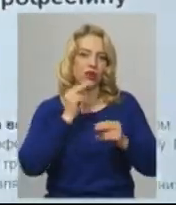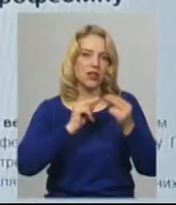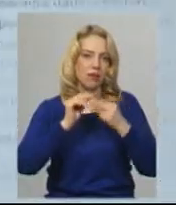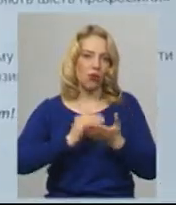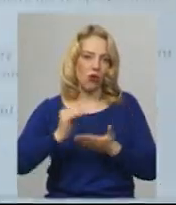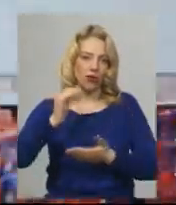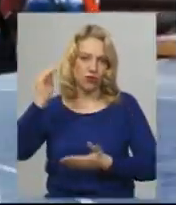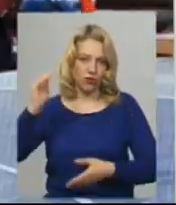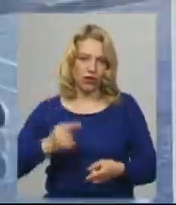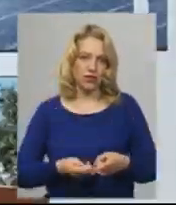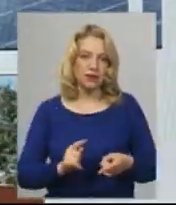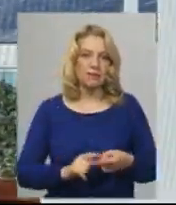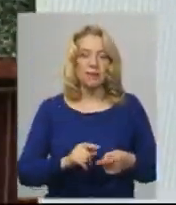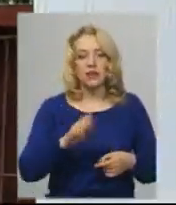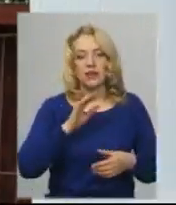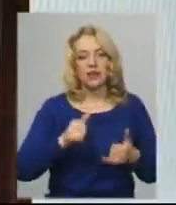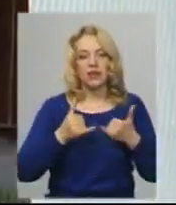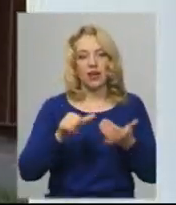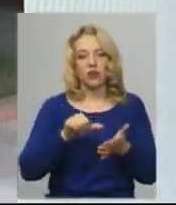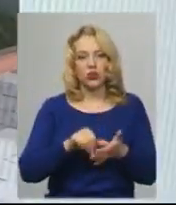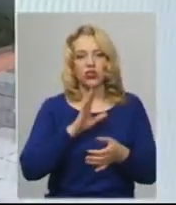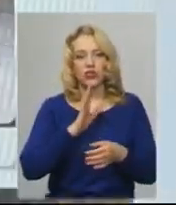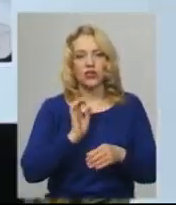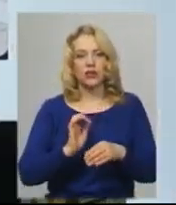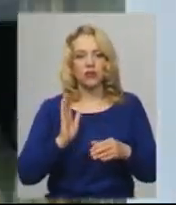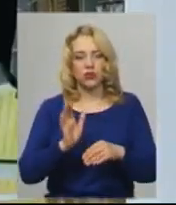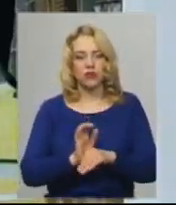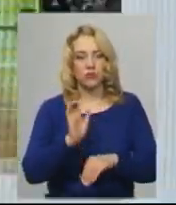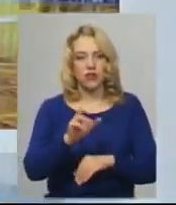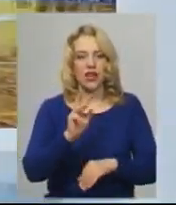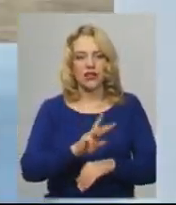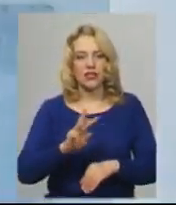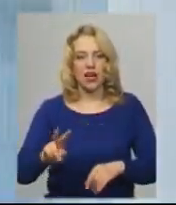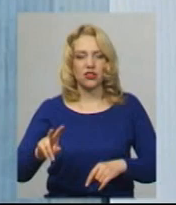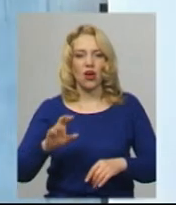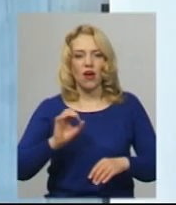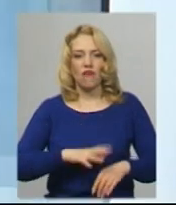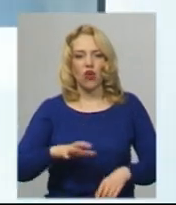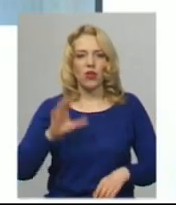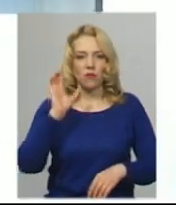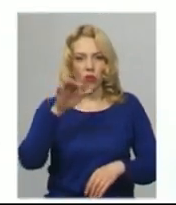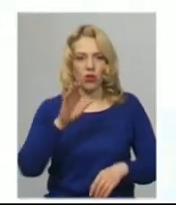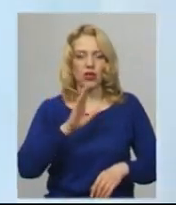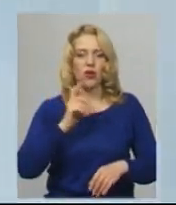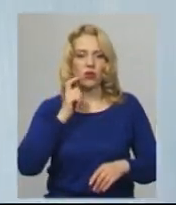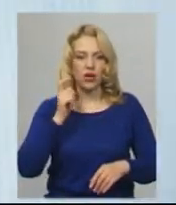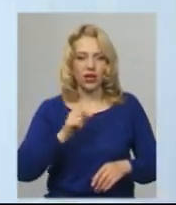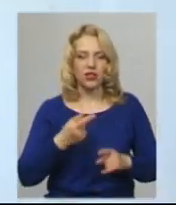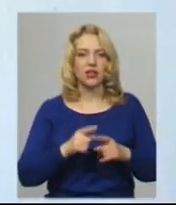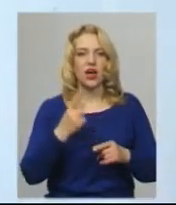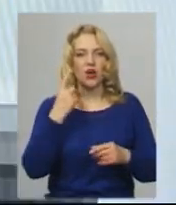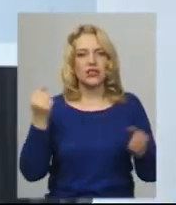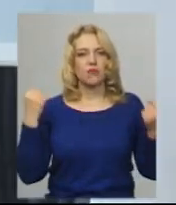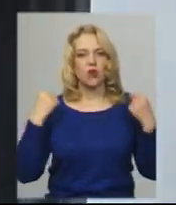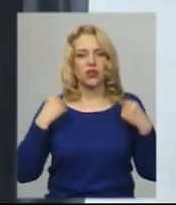участі в конкурсі спортсменки мали відправити на сайт Федерації баскетболу України дві фотографії. На одній дівчина мала бути в спортивній формі. Вимога – світлини